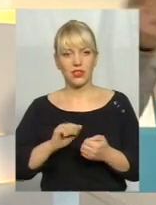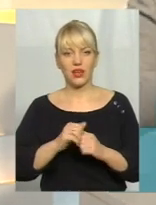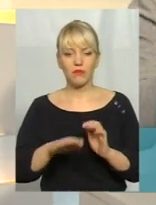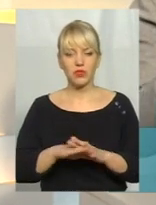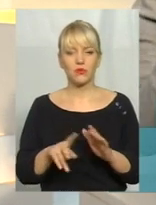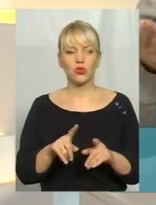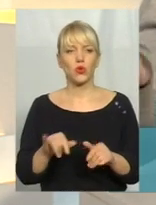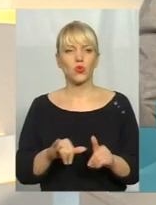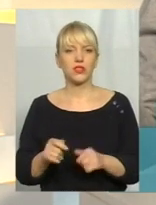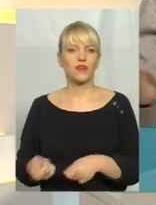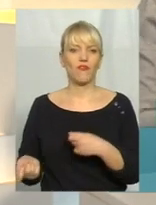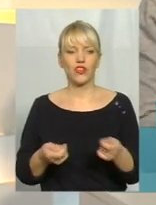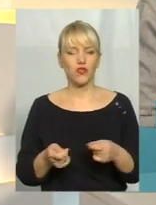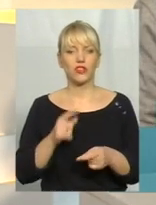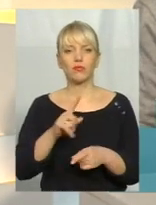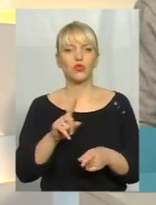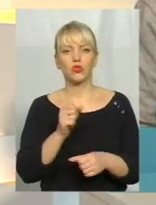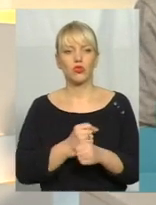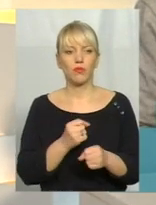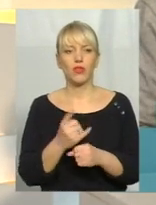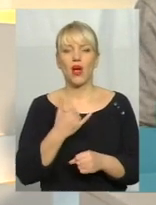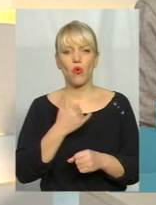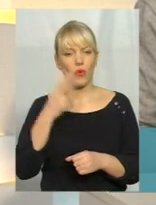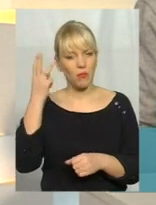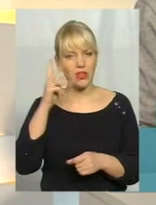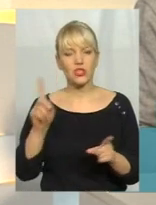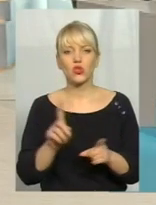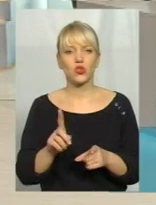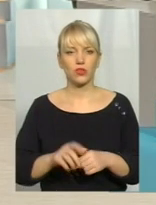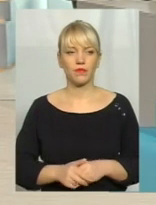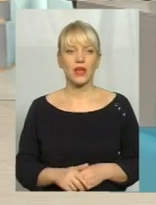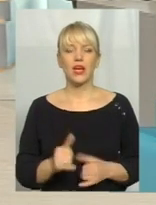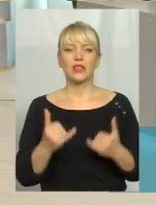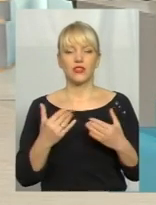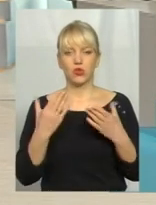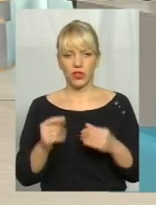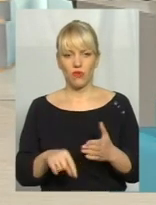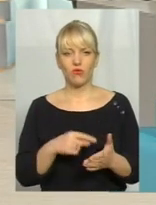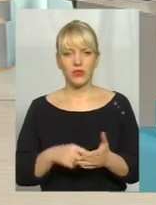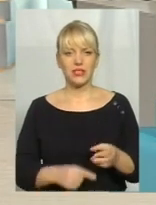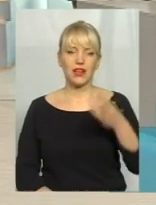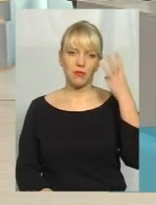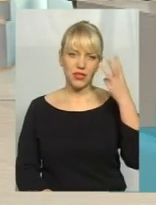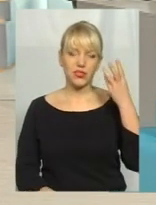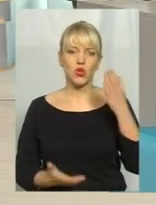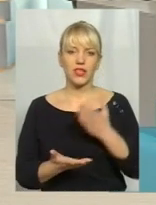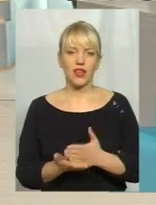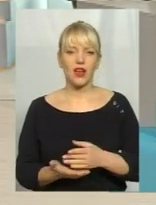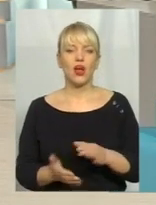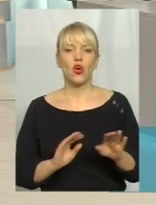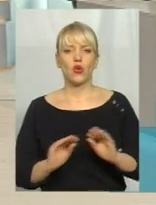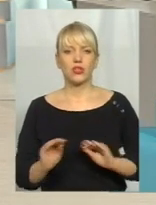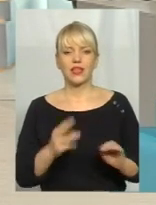відвозять, і там щось з нею роблять. А що в Хмельницькому? На сьогоднішній день в місті Хмельницькому є розміщено 36